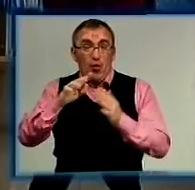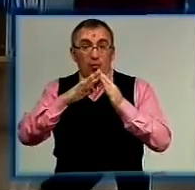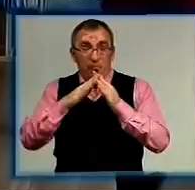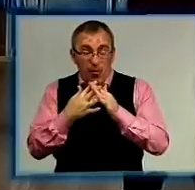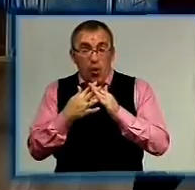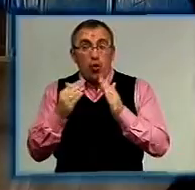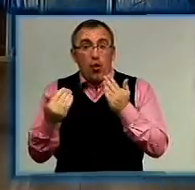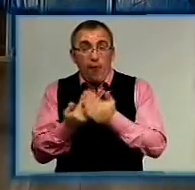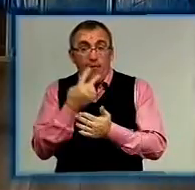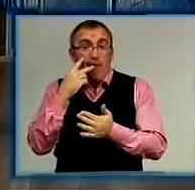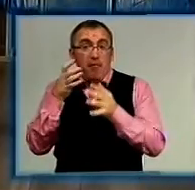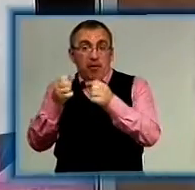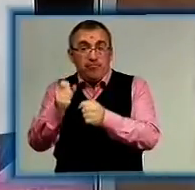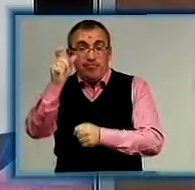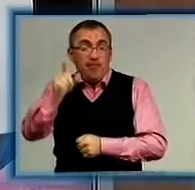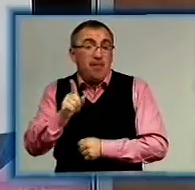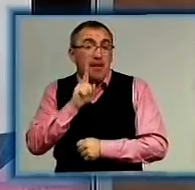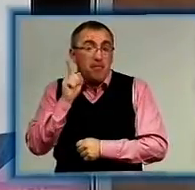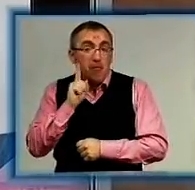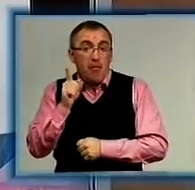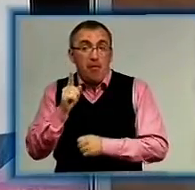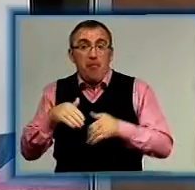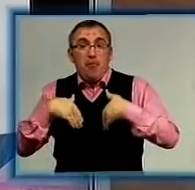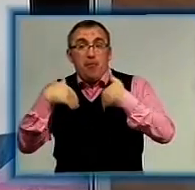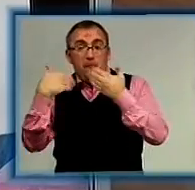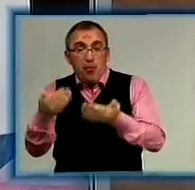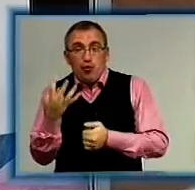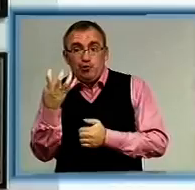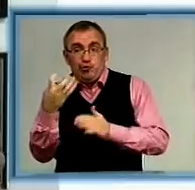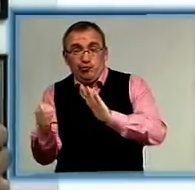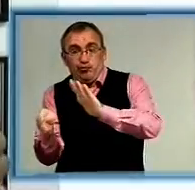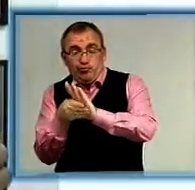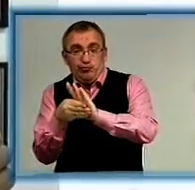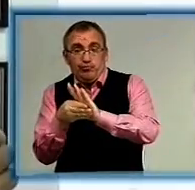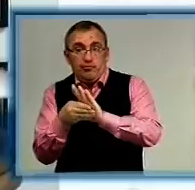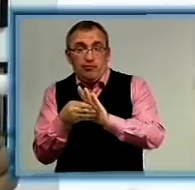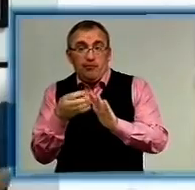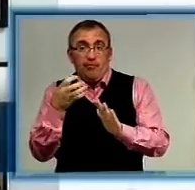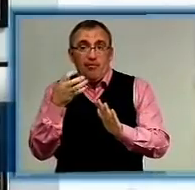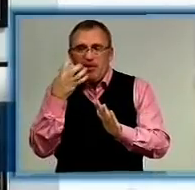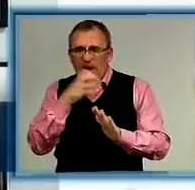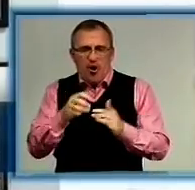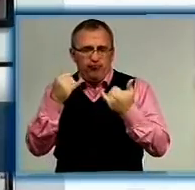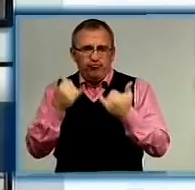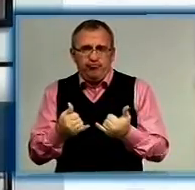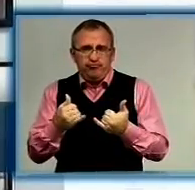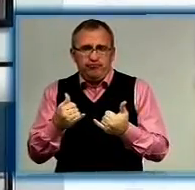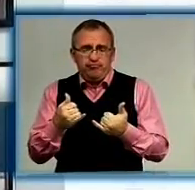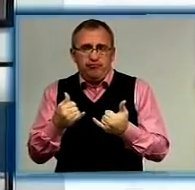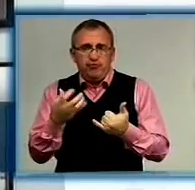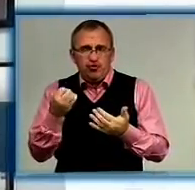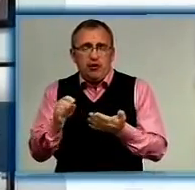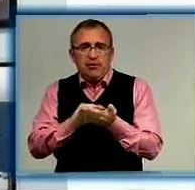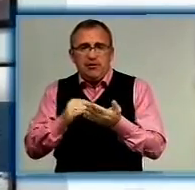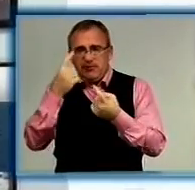Нове затримали молодиків, які за голос одного з кандидатів пропонували 400 гривень. На гарячому, то кажуться, тому я ще раз